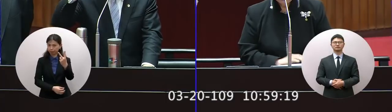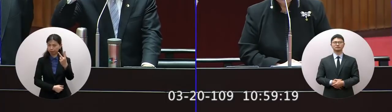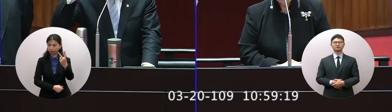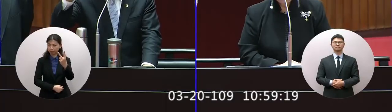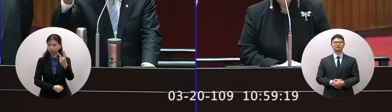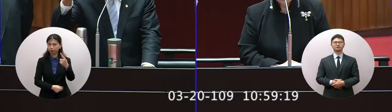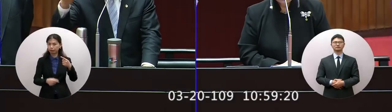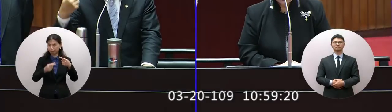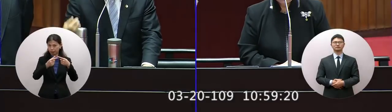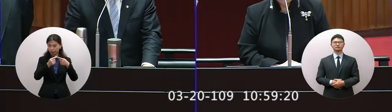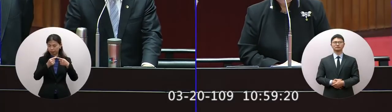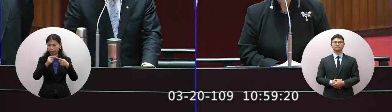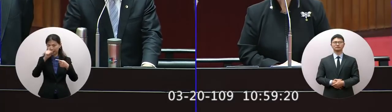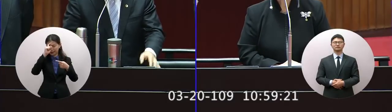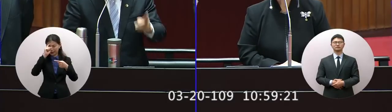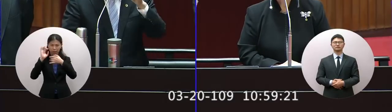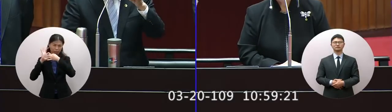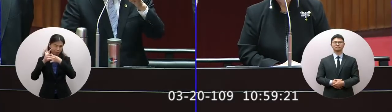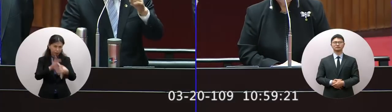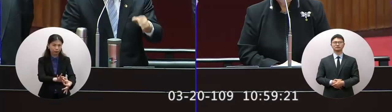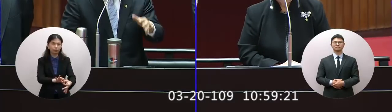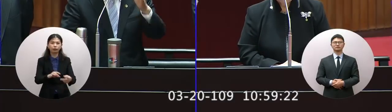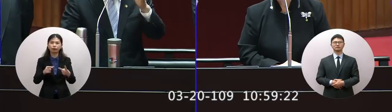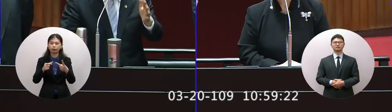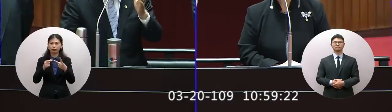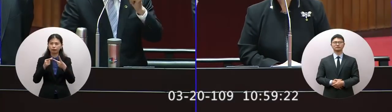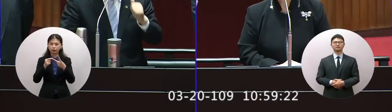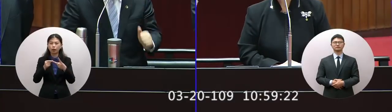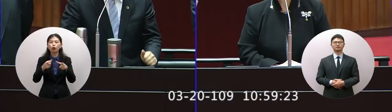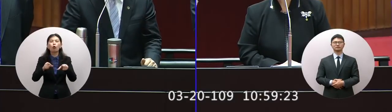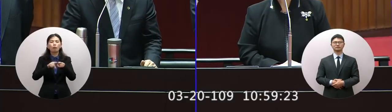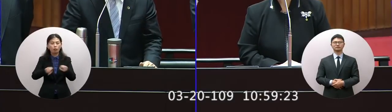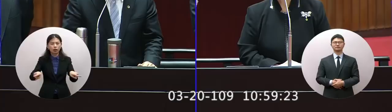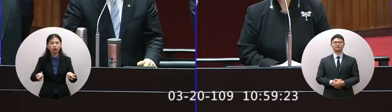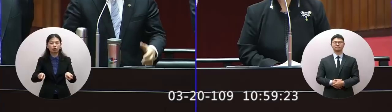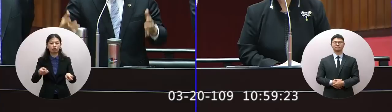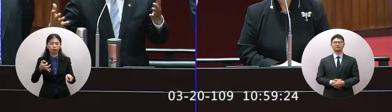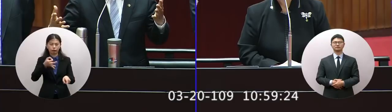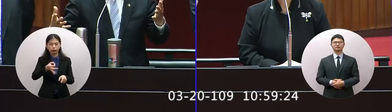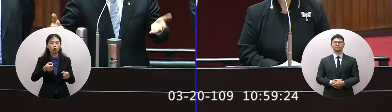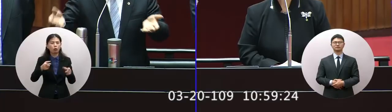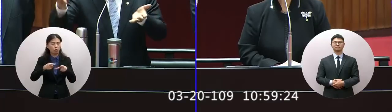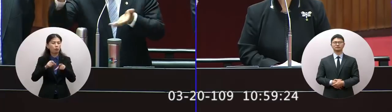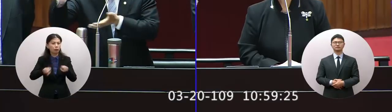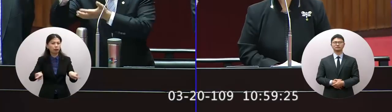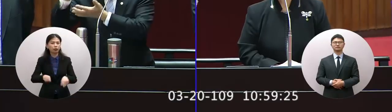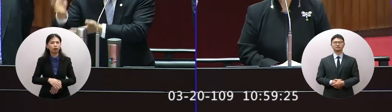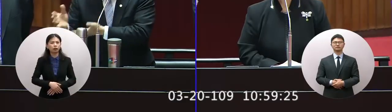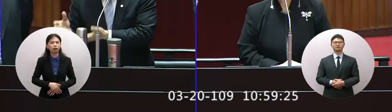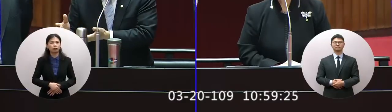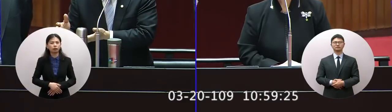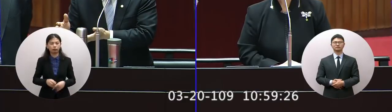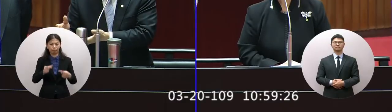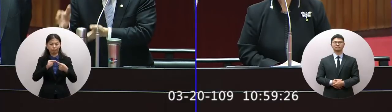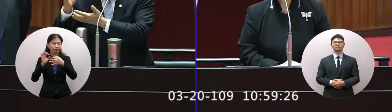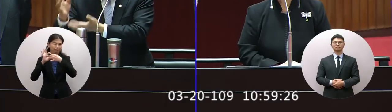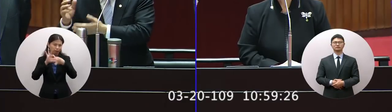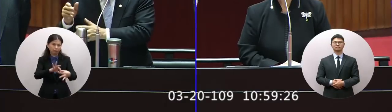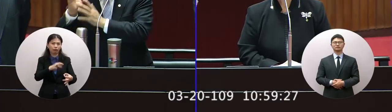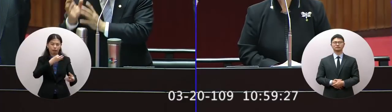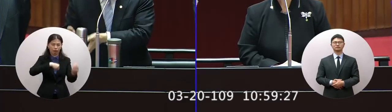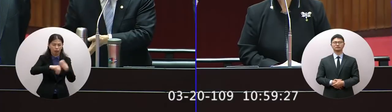就是要讓他養殖存在第二就是要公平去府因為一個就是養殖